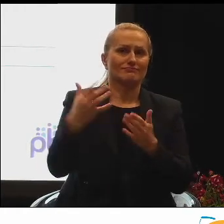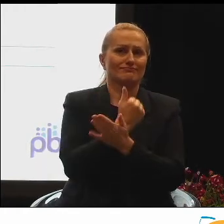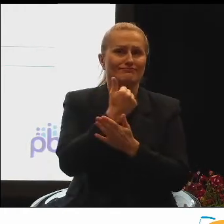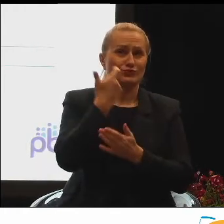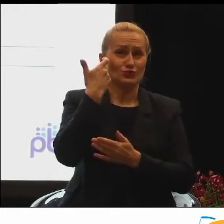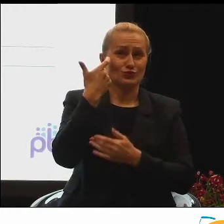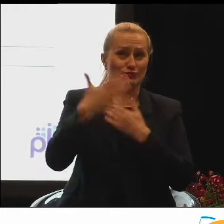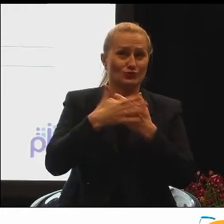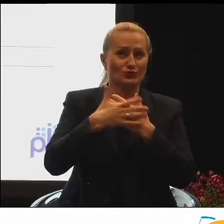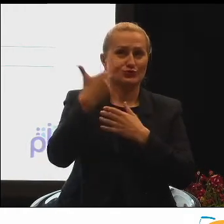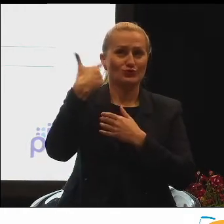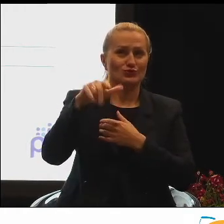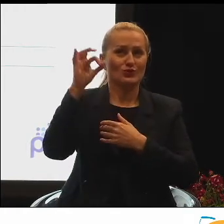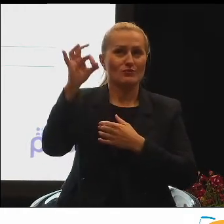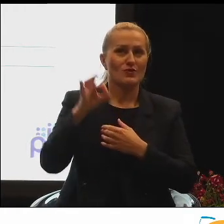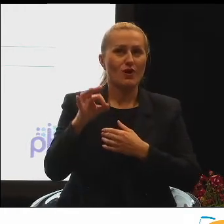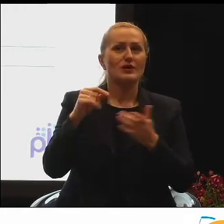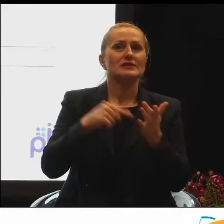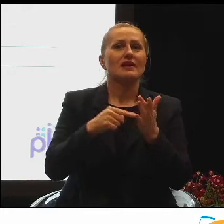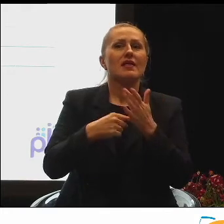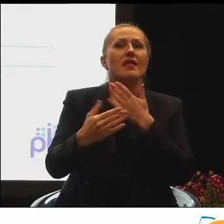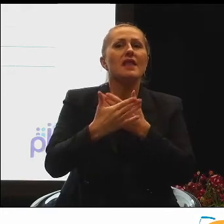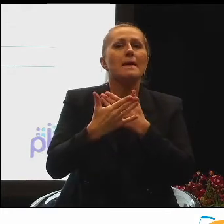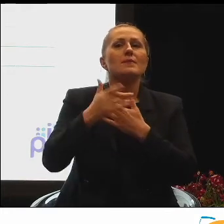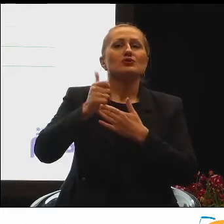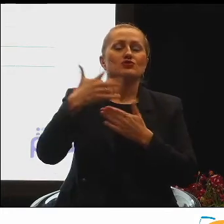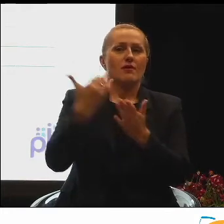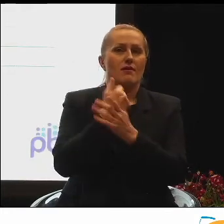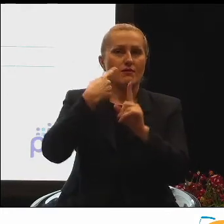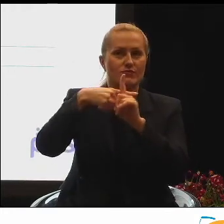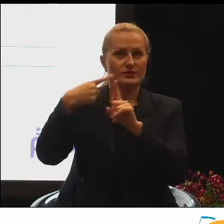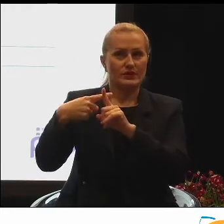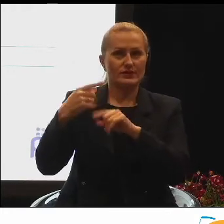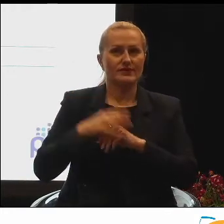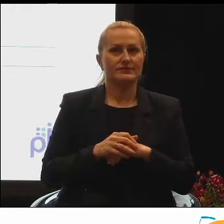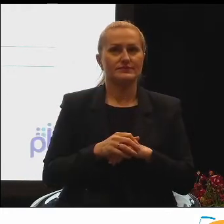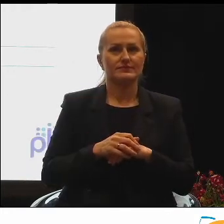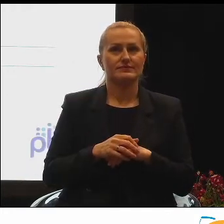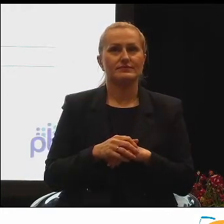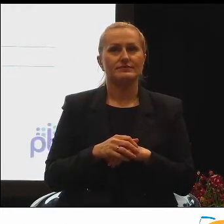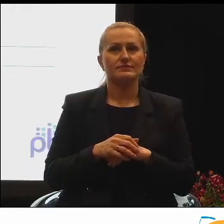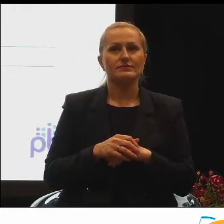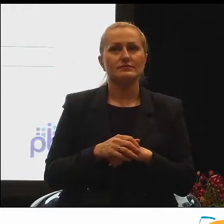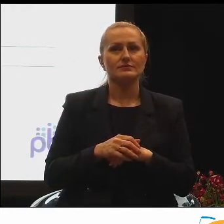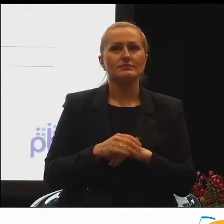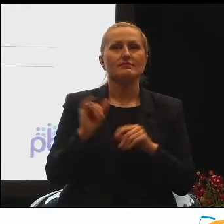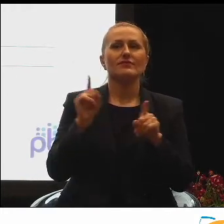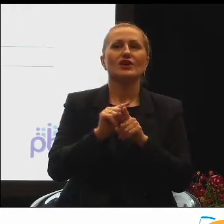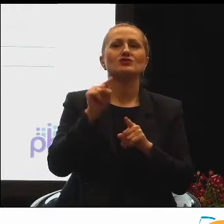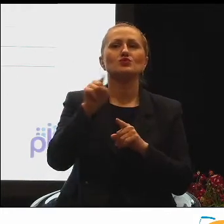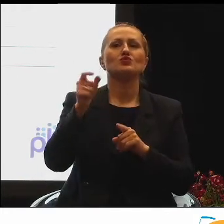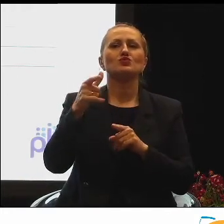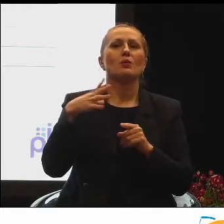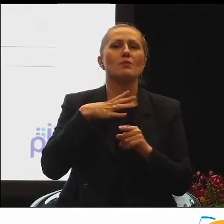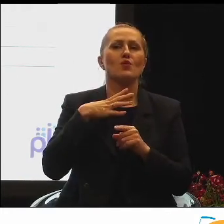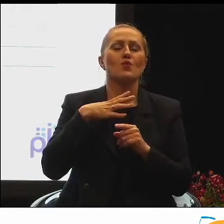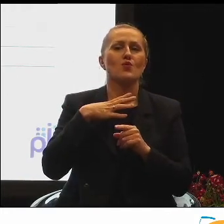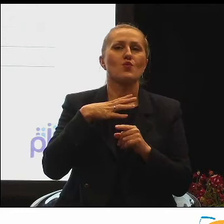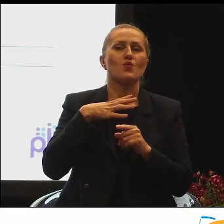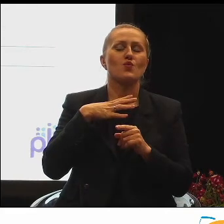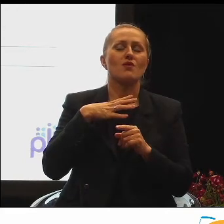100%, czy najwyższy wskaźnik odpowiedzi pozytywnych. I tych, które no sprawiają